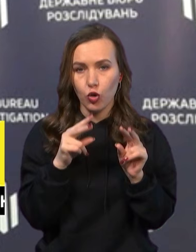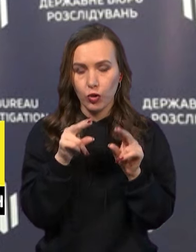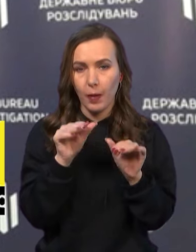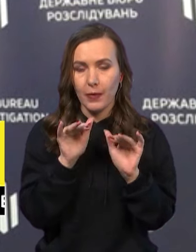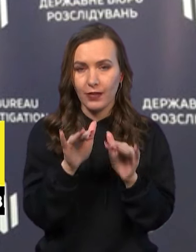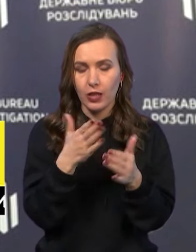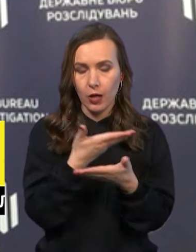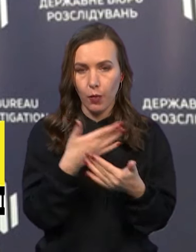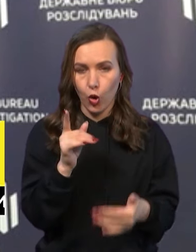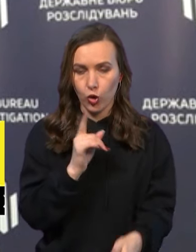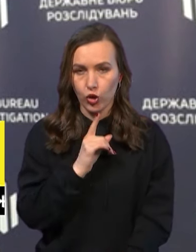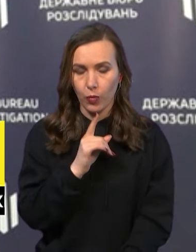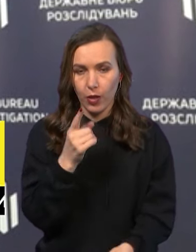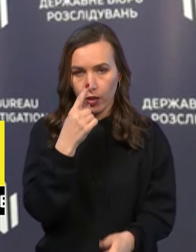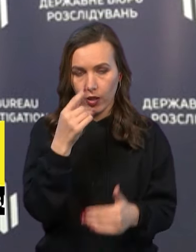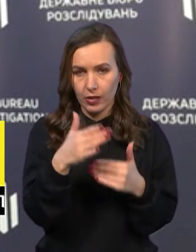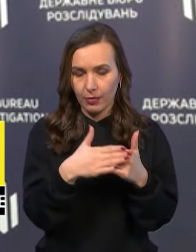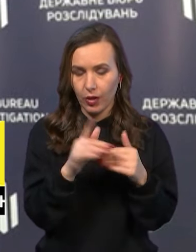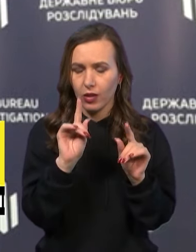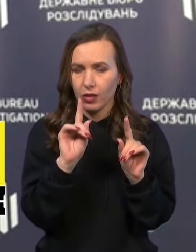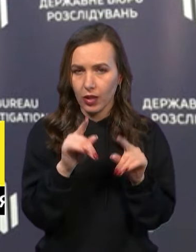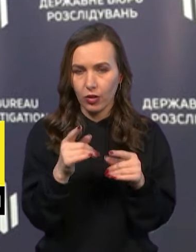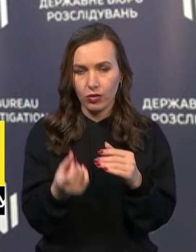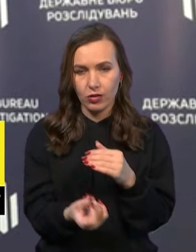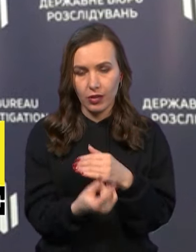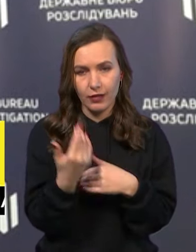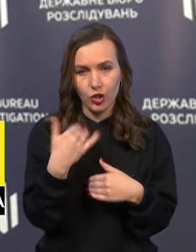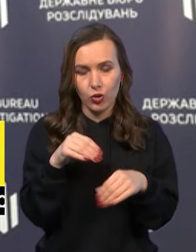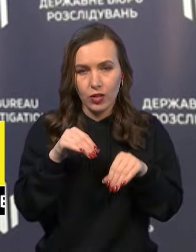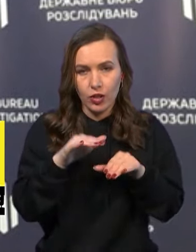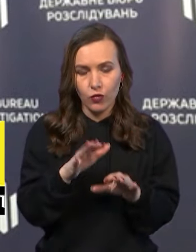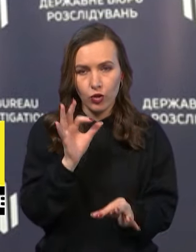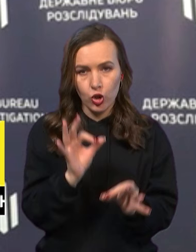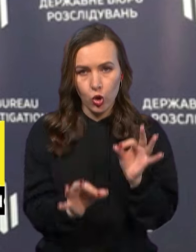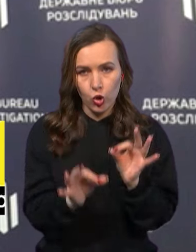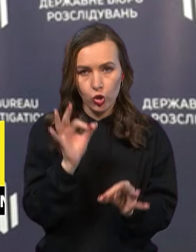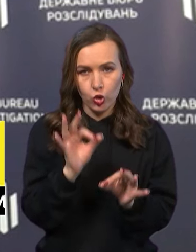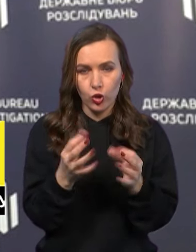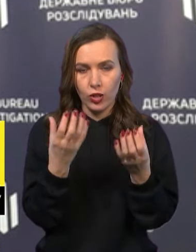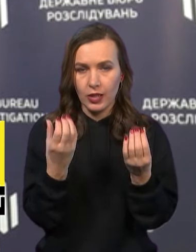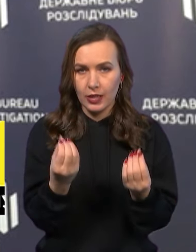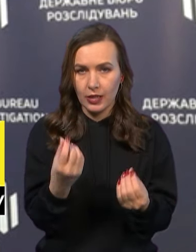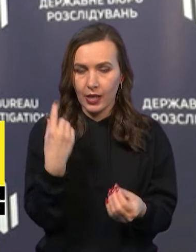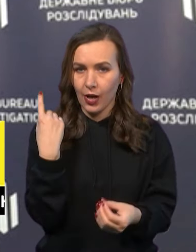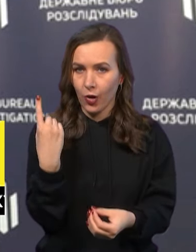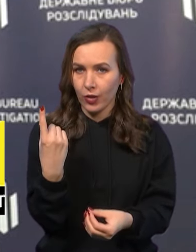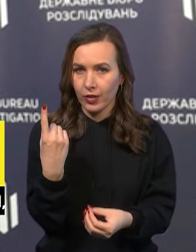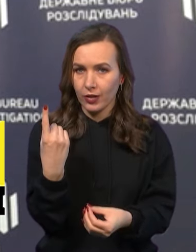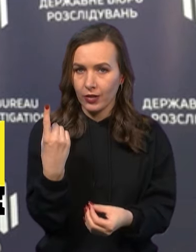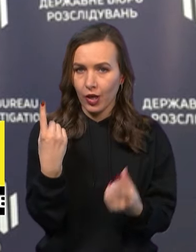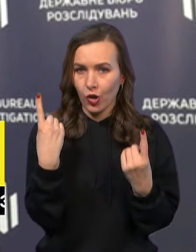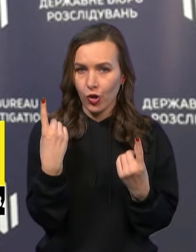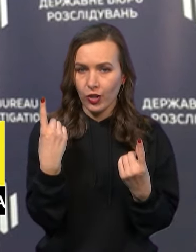провадженні ми очікуємо незабаром, що також з'явиться вже вирок суду. Ще один одіозний